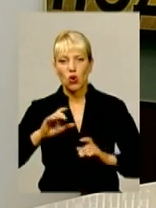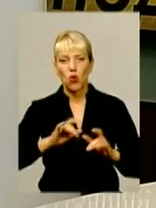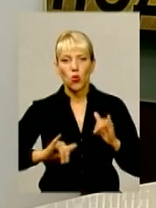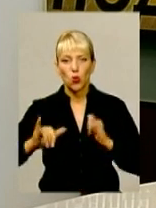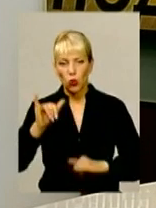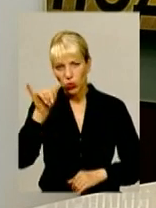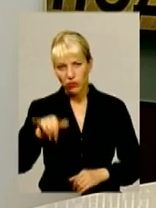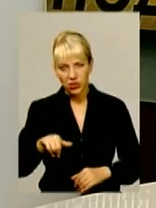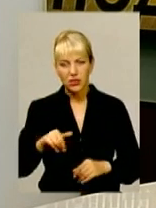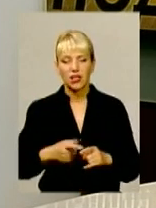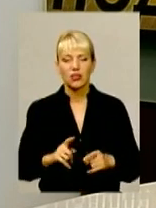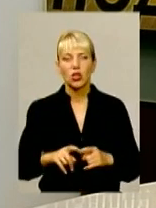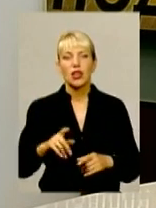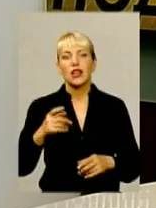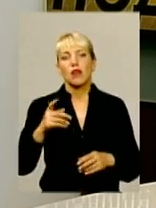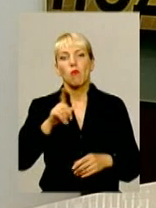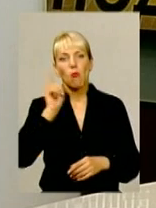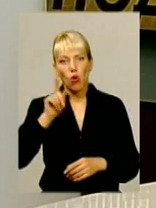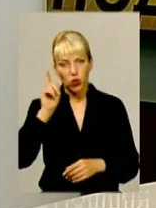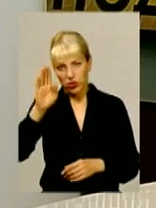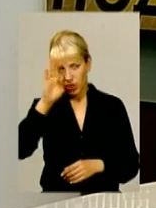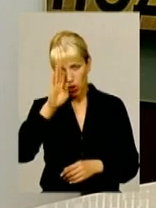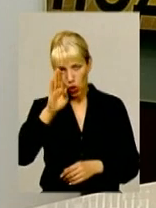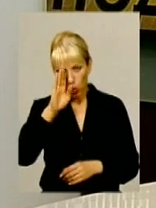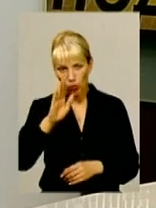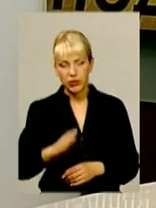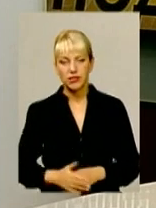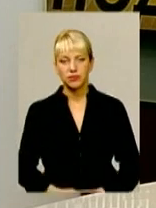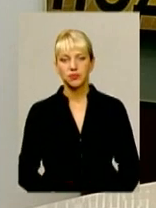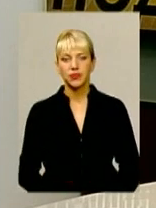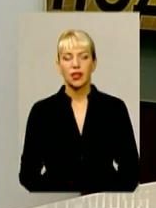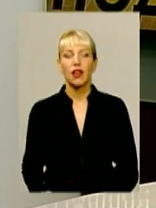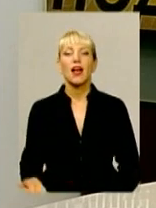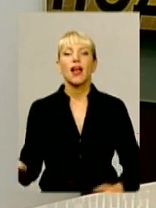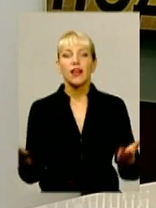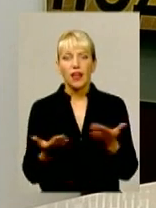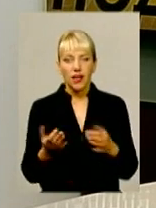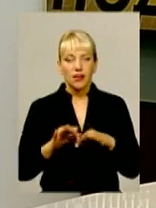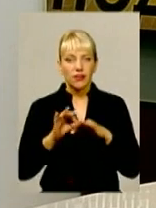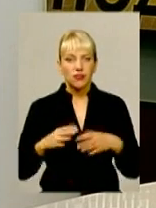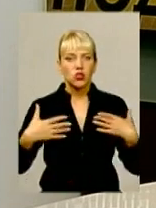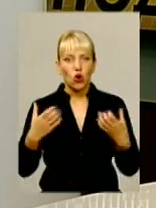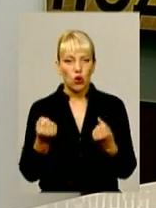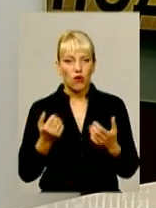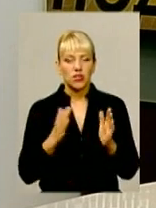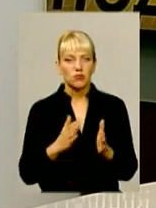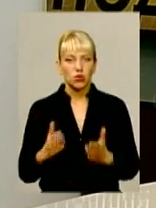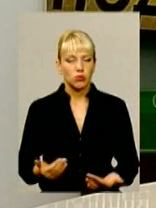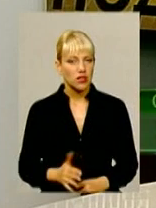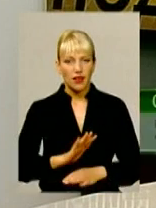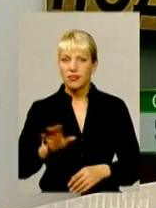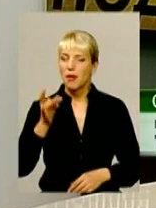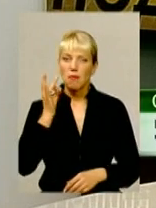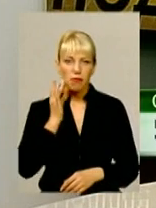спеціальність туризм. Молодий хлопець, який вів в здоровий спосіб життя, не пив, палив, про